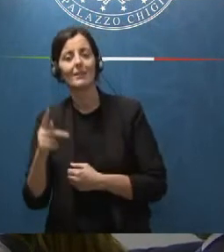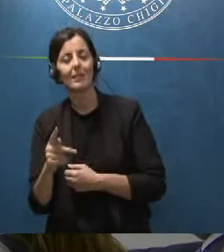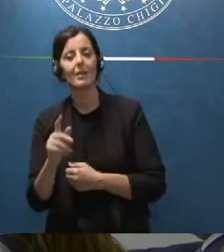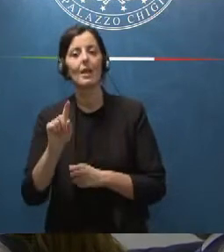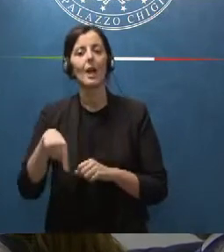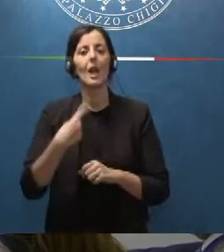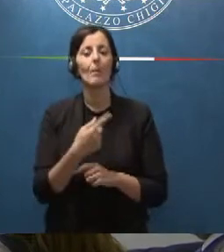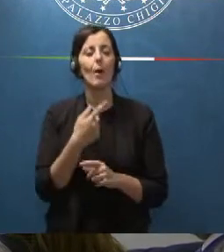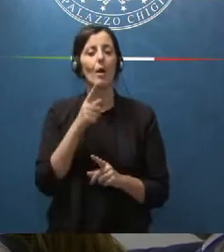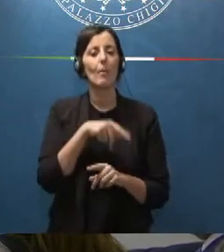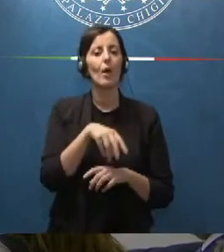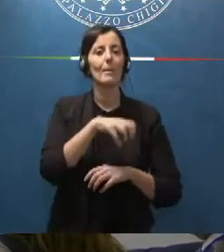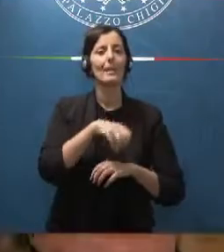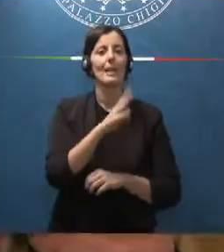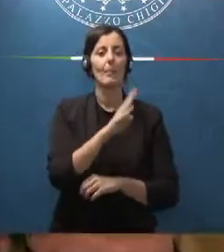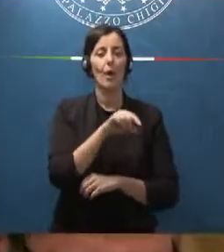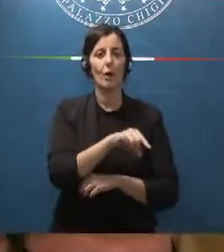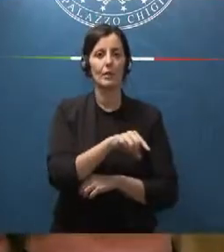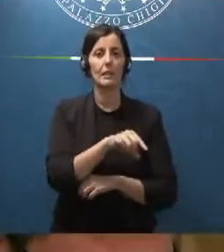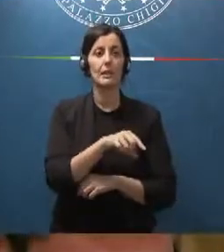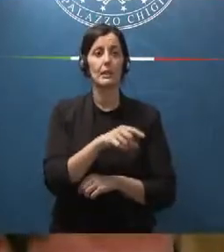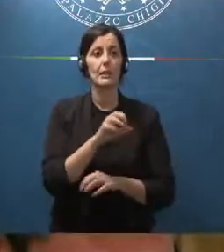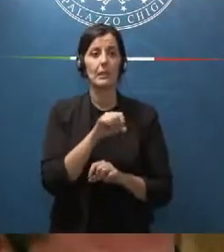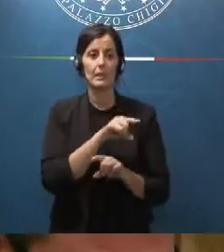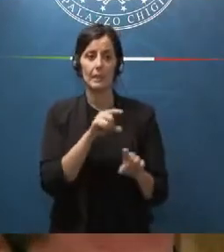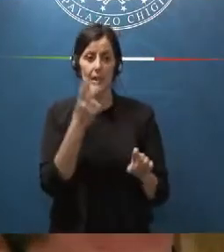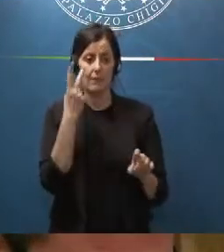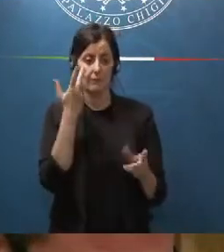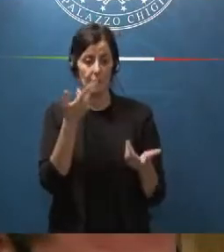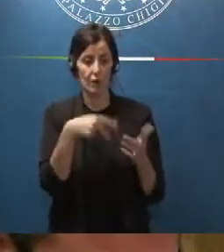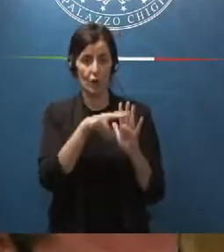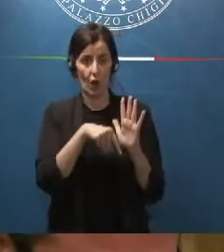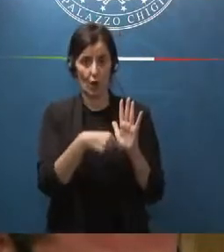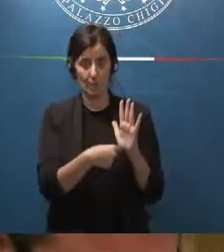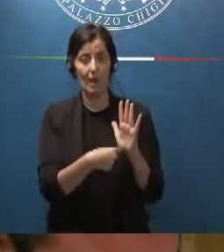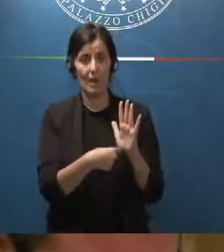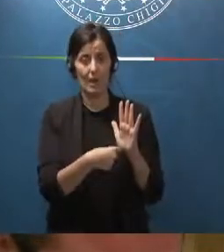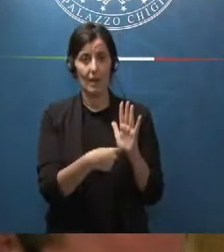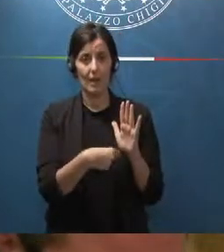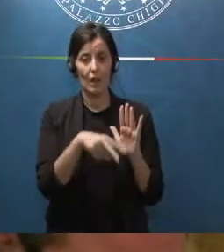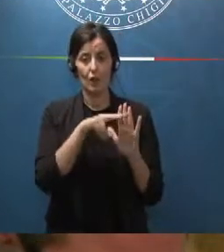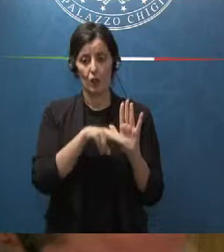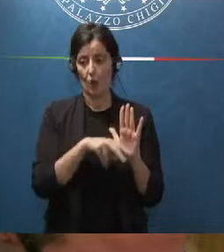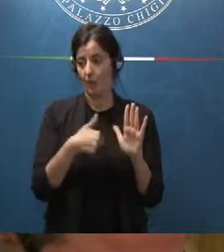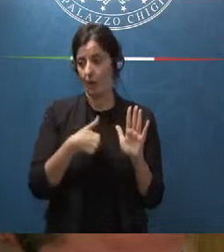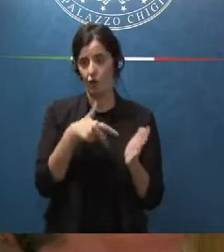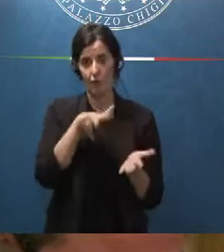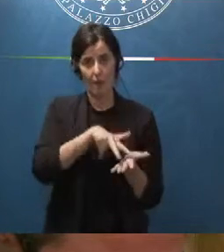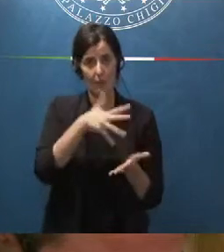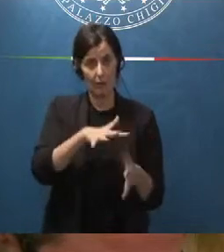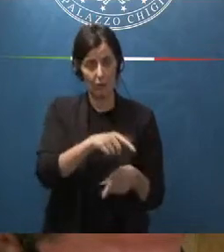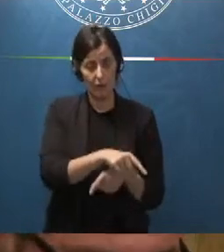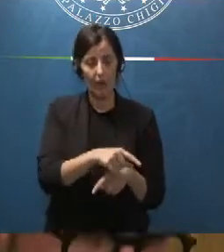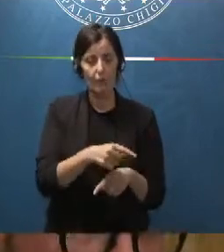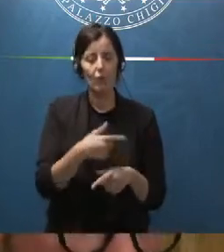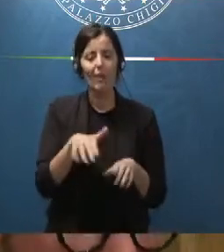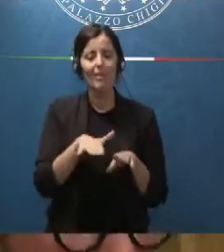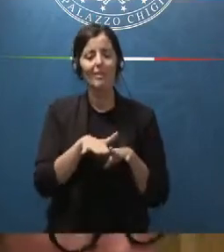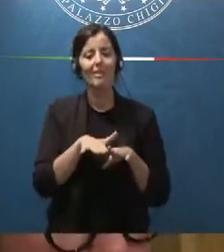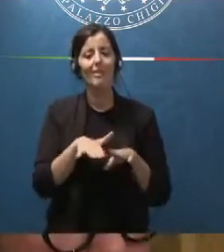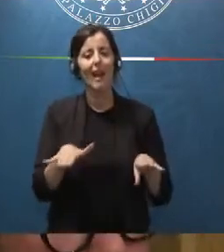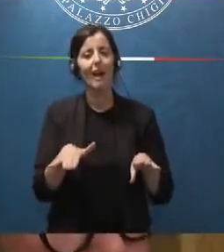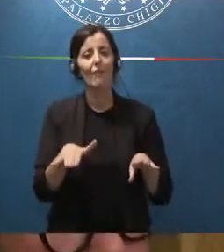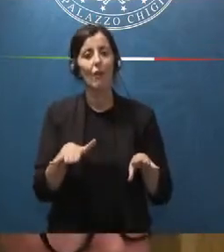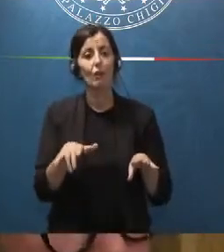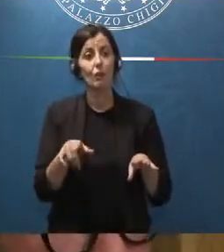flash per il ministro Abodi se alla luce delle norme che sono state approvate oggi il tavolo da